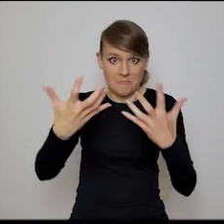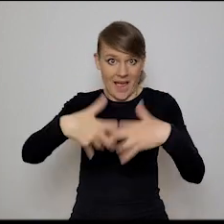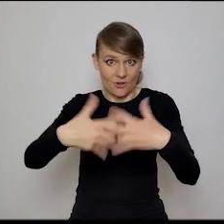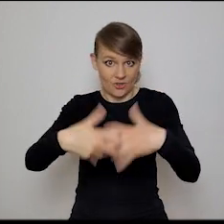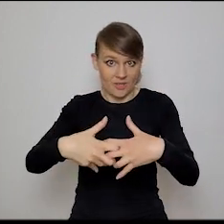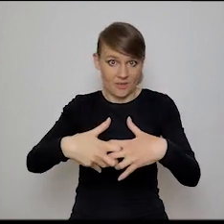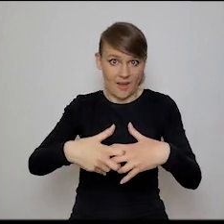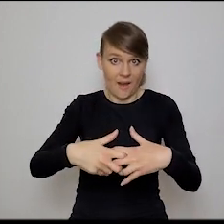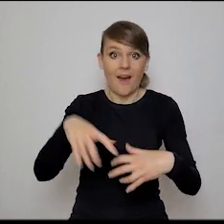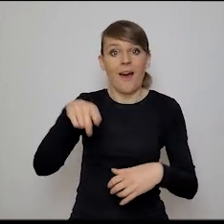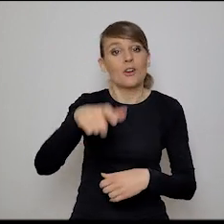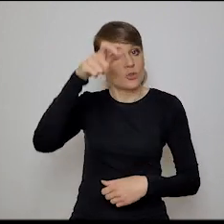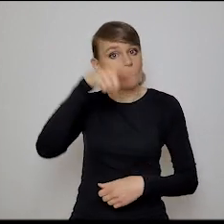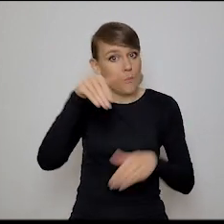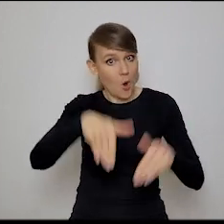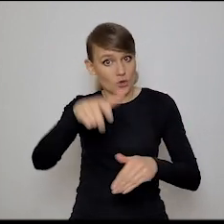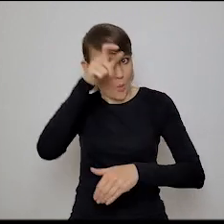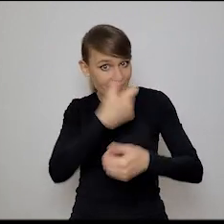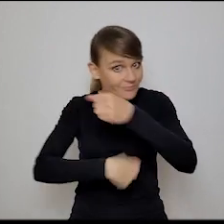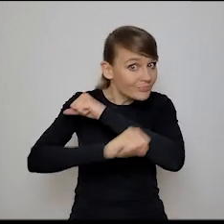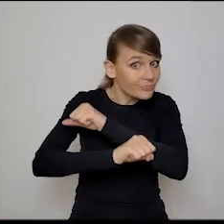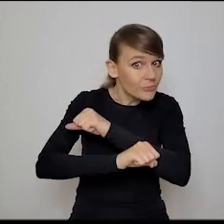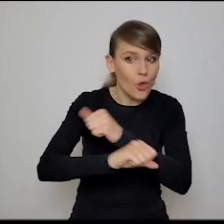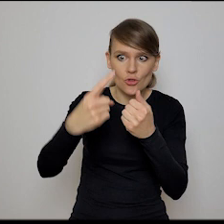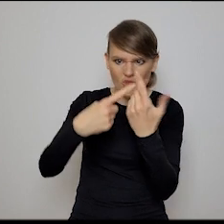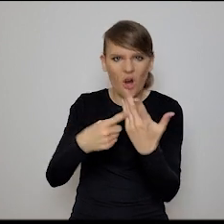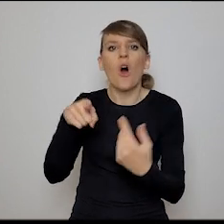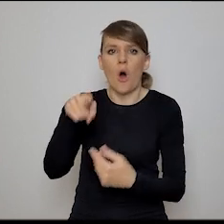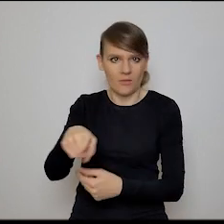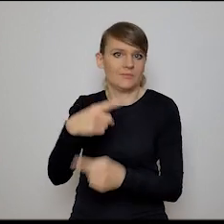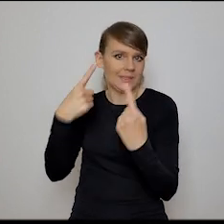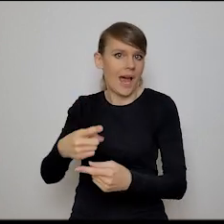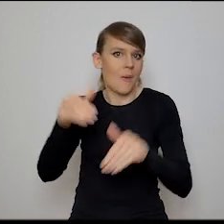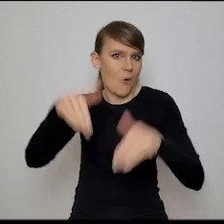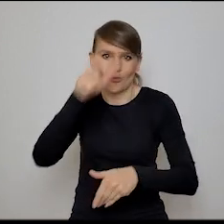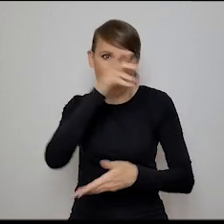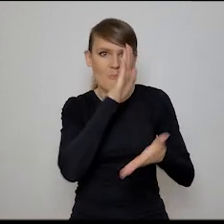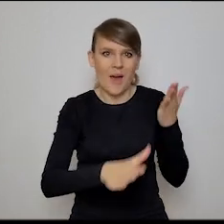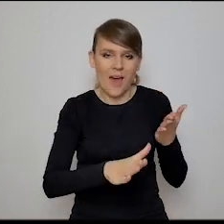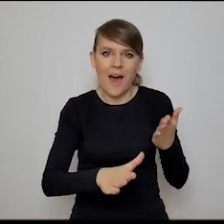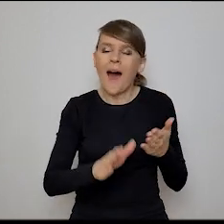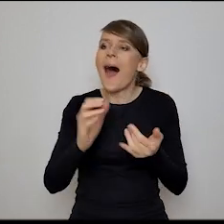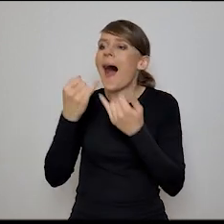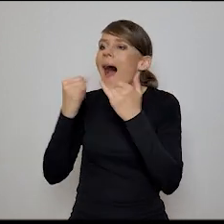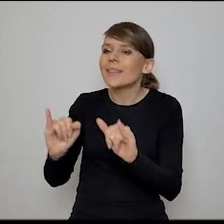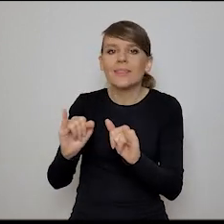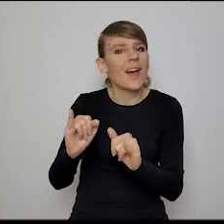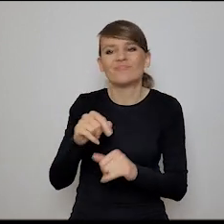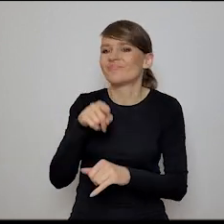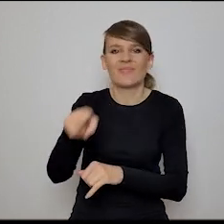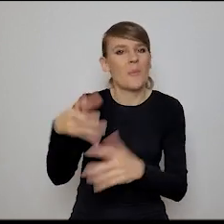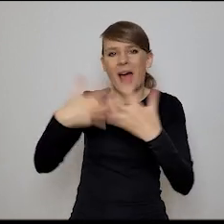nas mogą zastąpić, a w czym maszyny nas nie mogą zastąpić. Znaczy, co rozwijać w sobie za